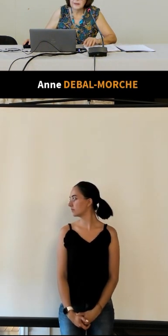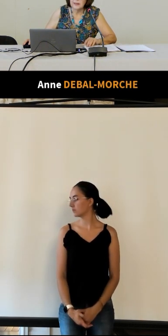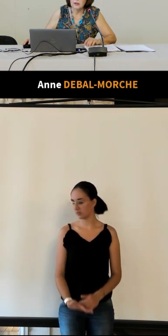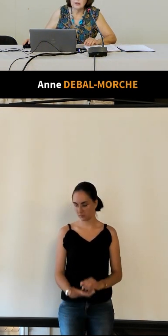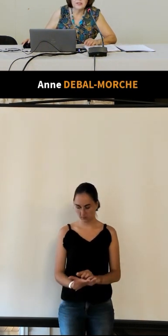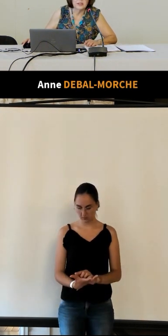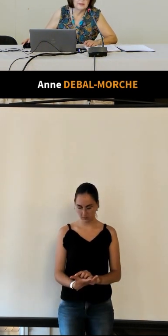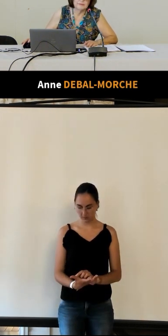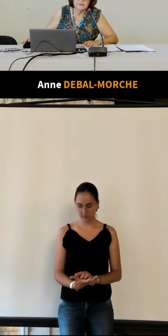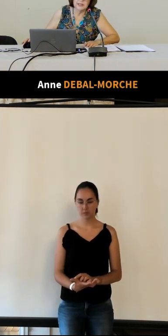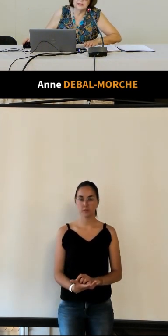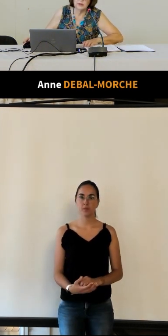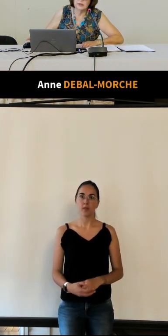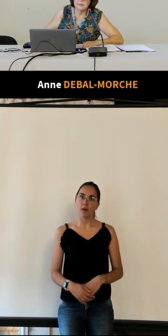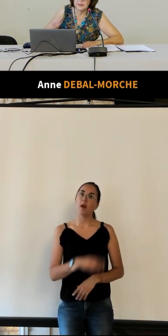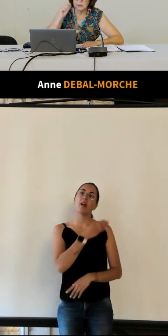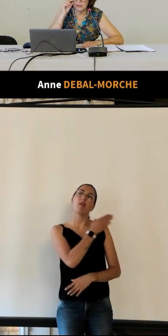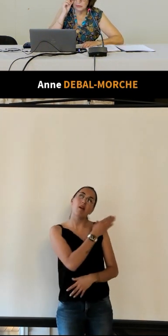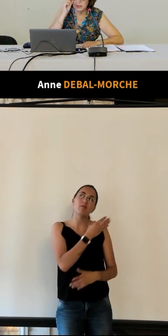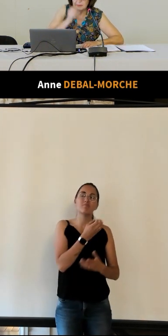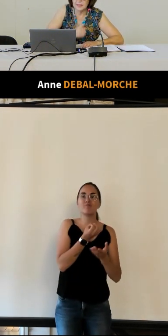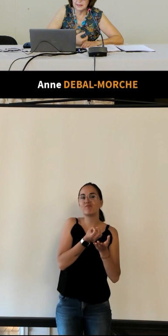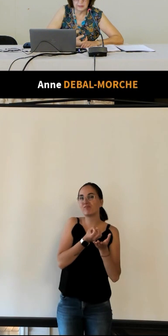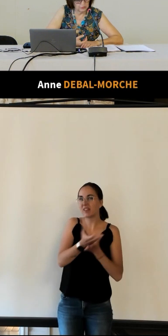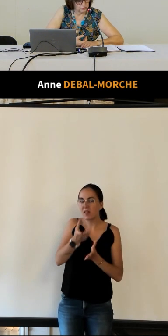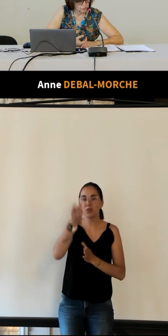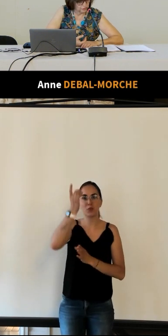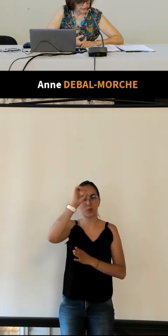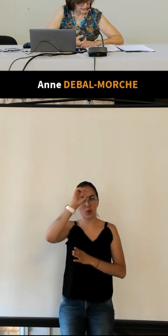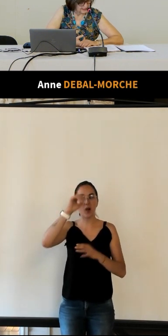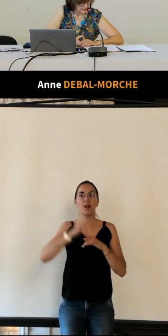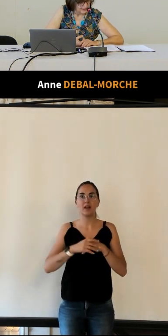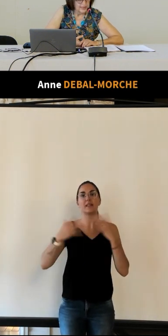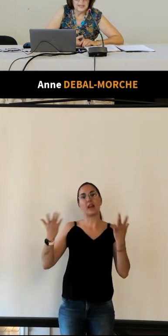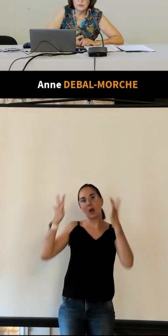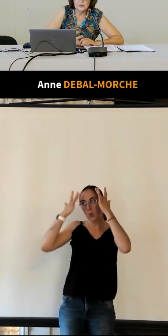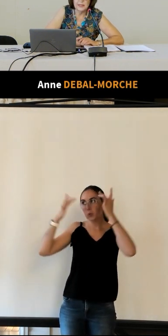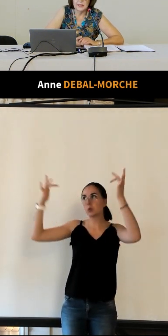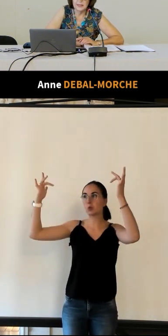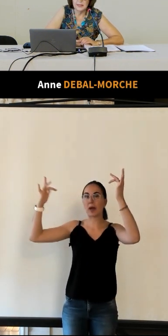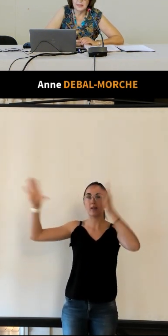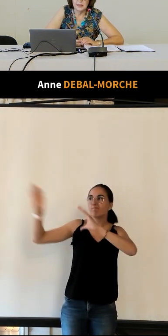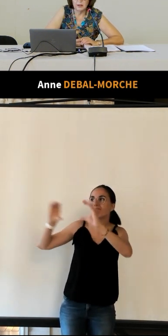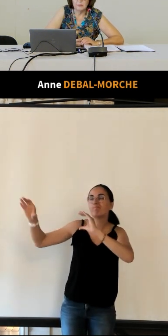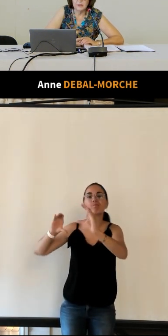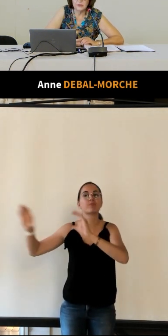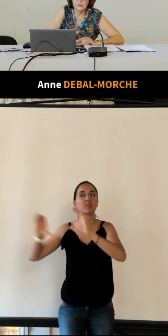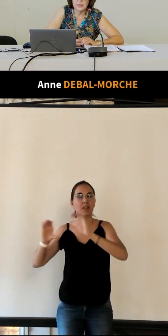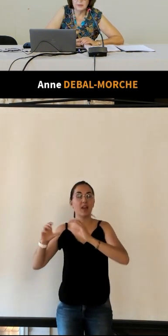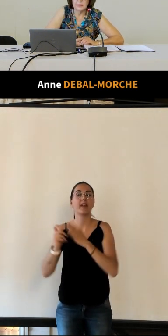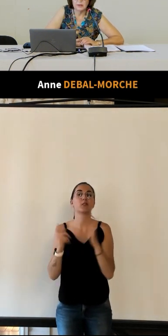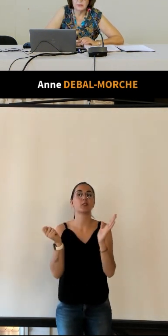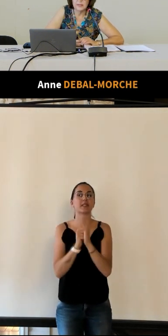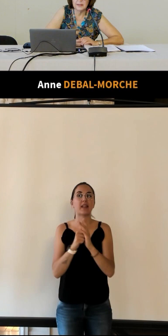alors là c'est un petit clin d'œil parce qu'il y eu un mécénat culturel et donc en